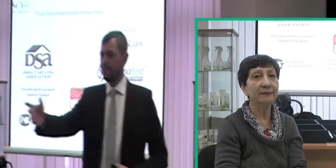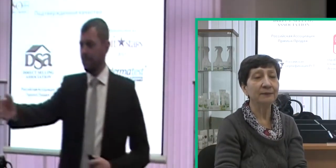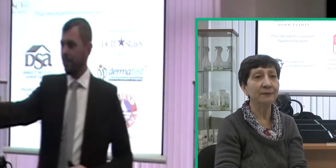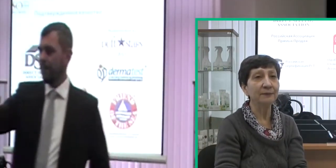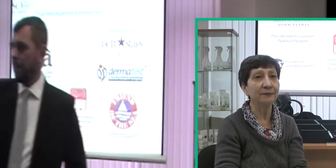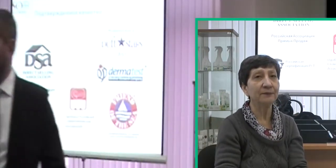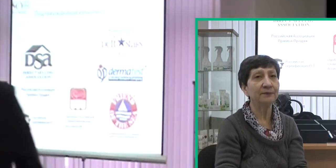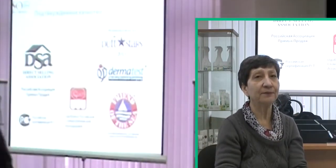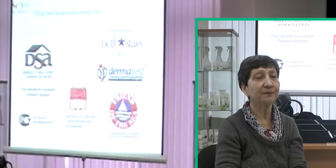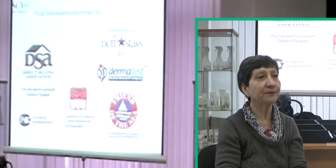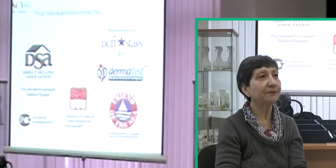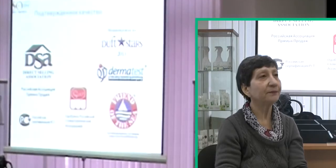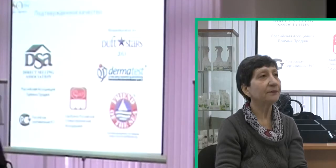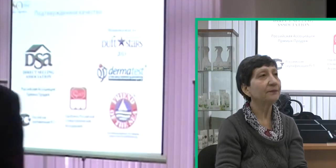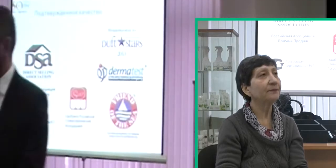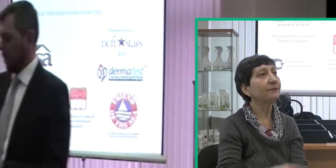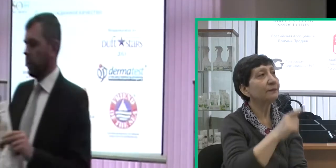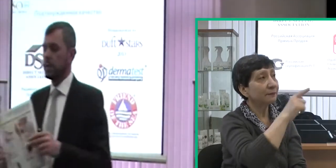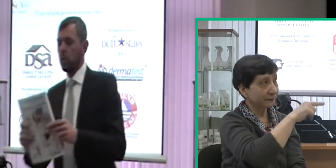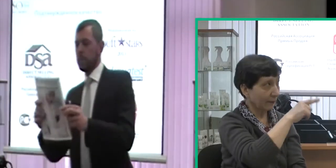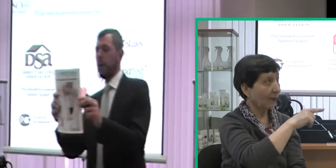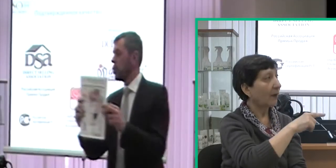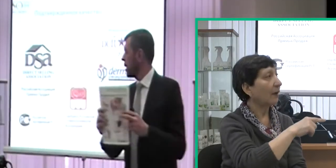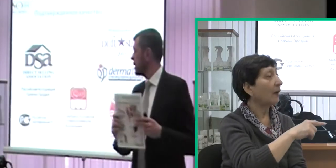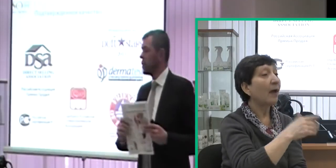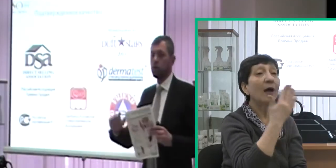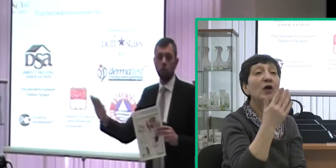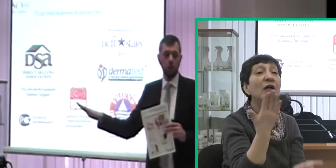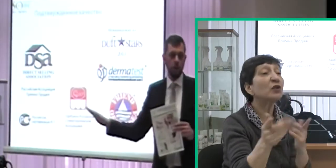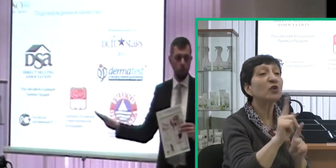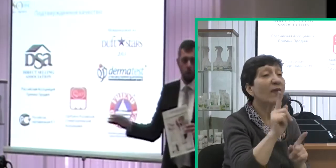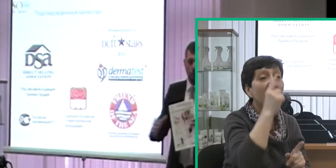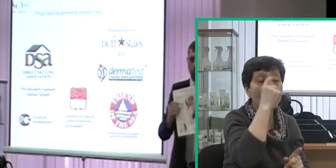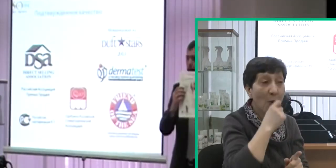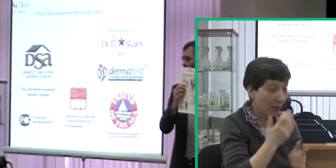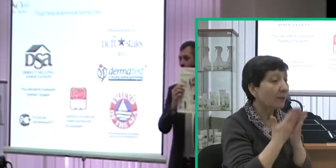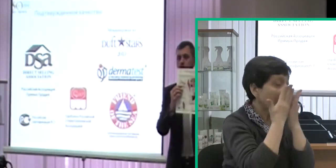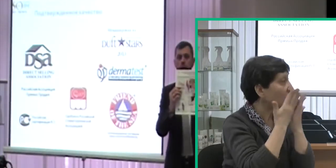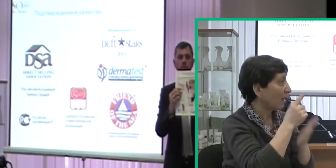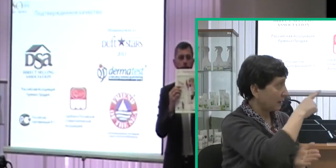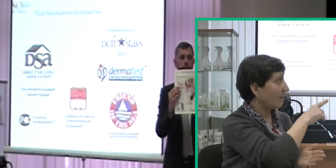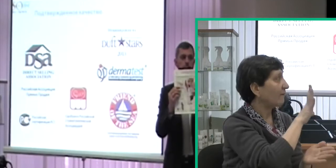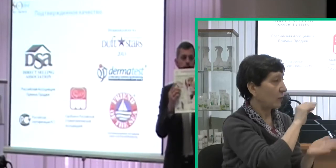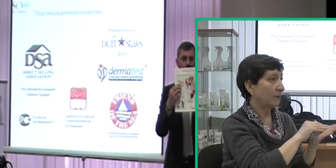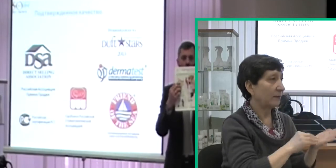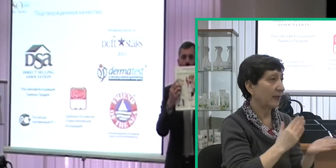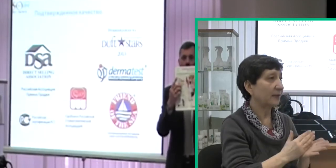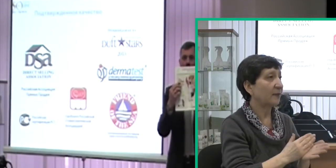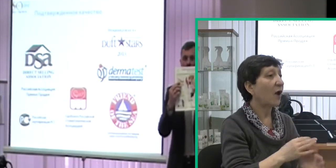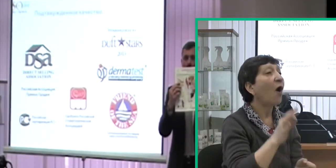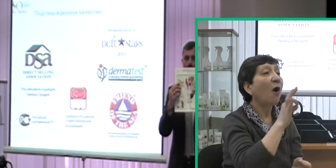Ушел куда? Спасибо. Вот есть такой справочник, если вы сейчас что-то не поняли, то вы потом можете это все